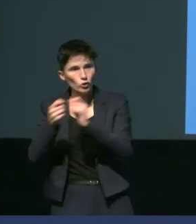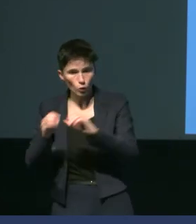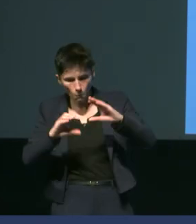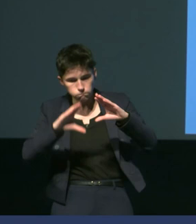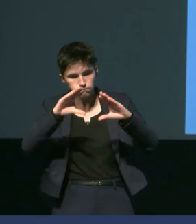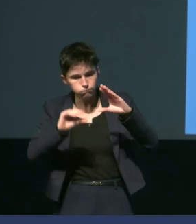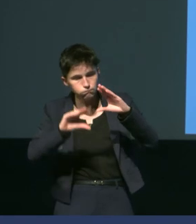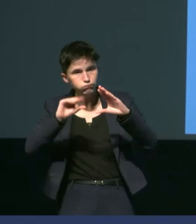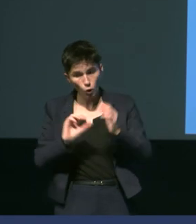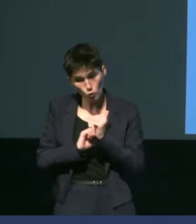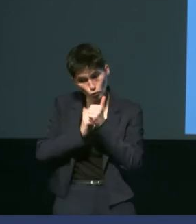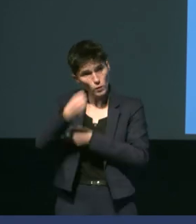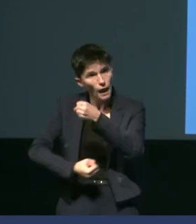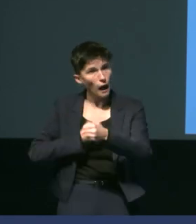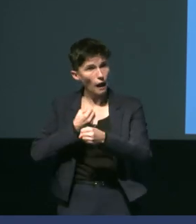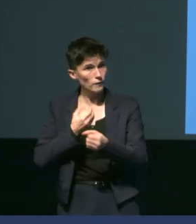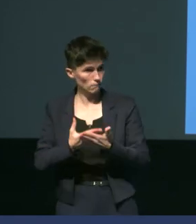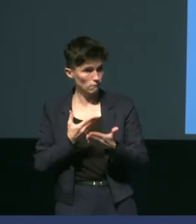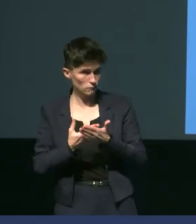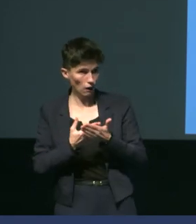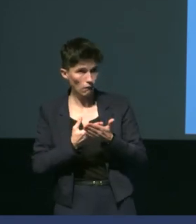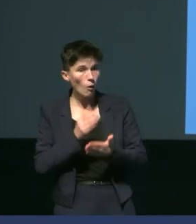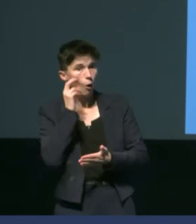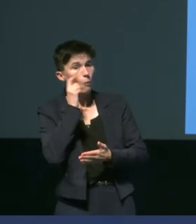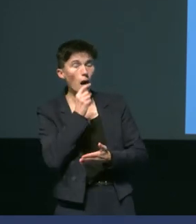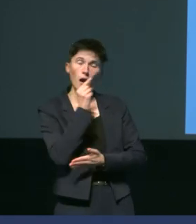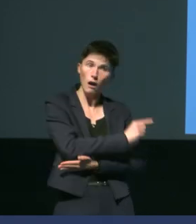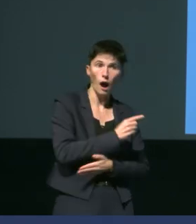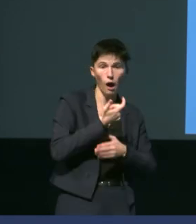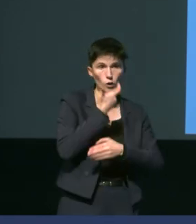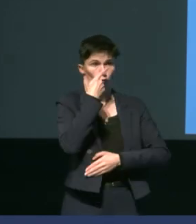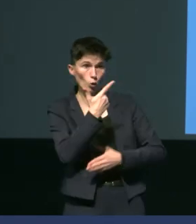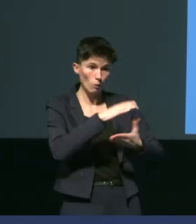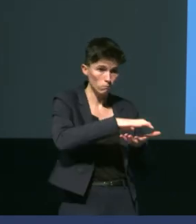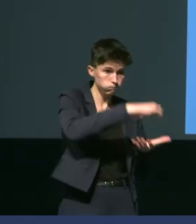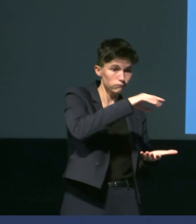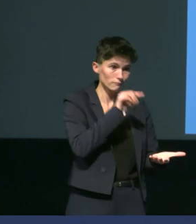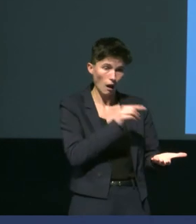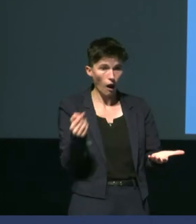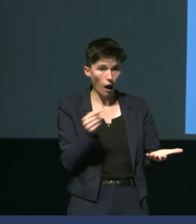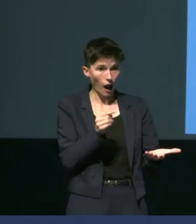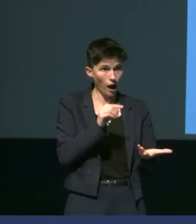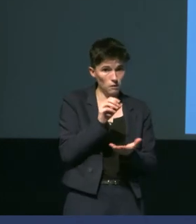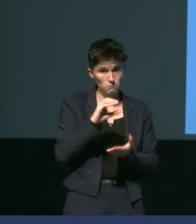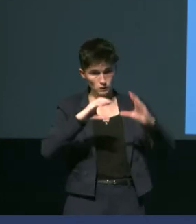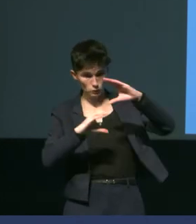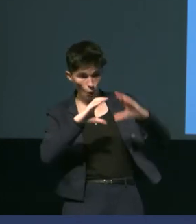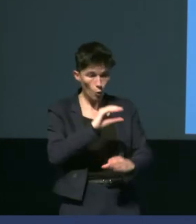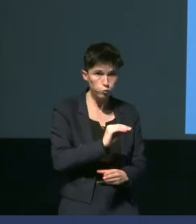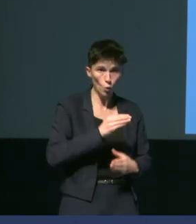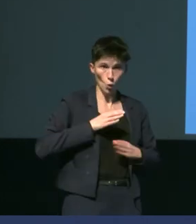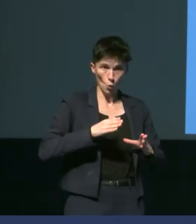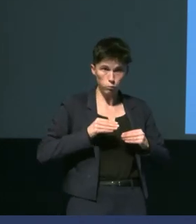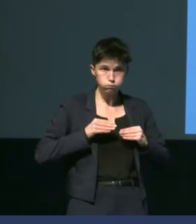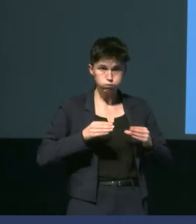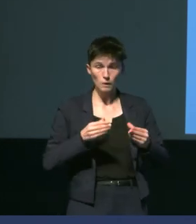voit ici on a deux individus qui n'ont pas du tout le même la même épaisseur de tissu adipeux et puis il va également varier au niveau de sa température